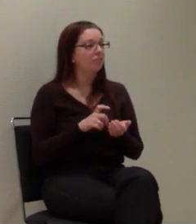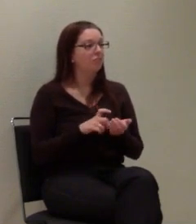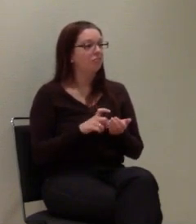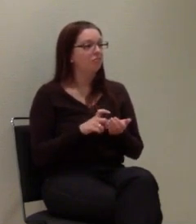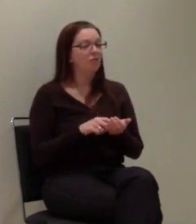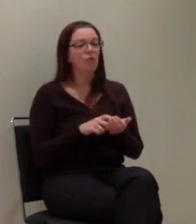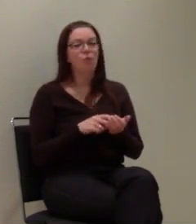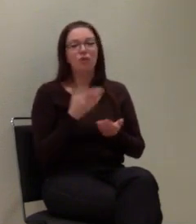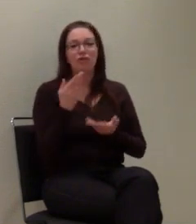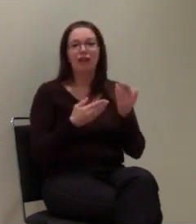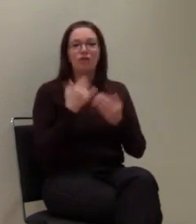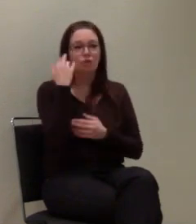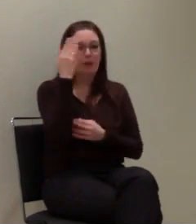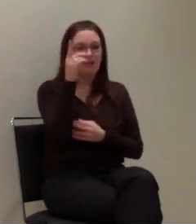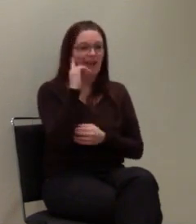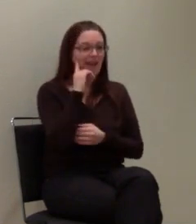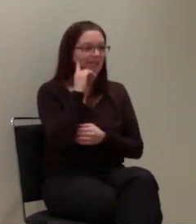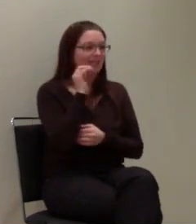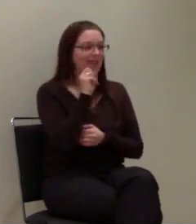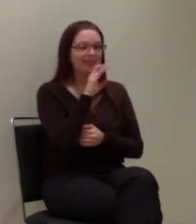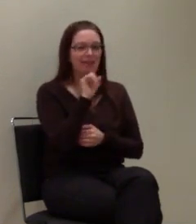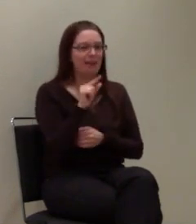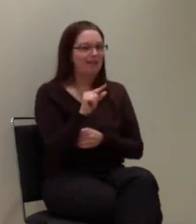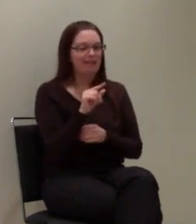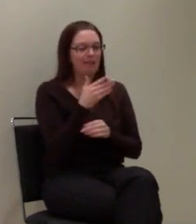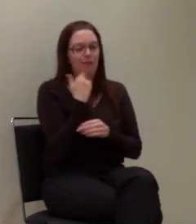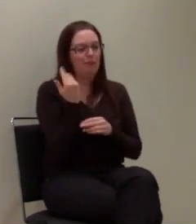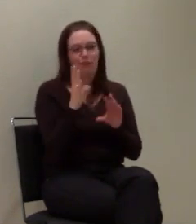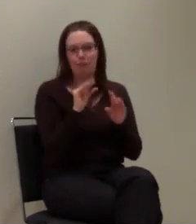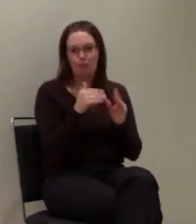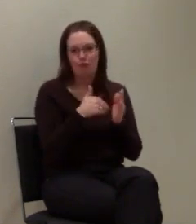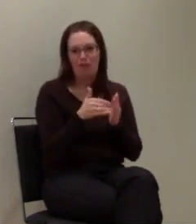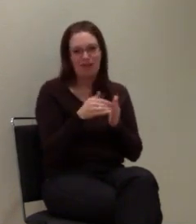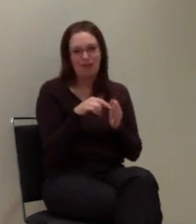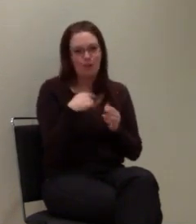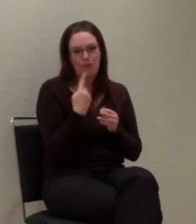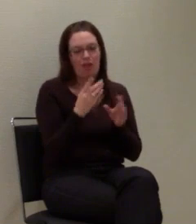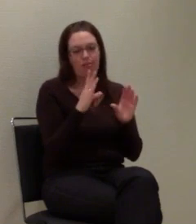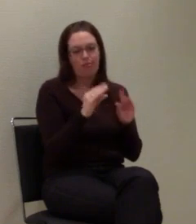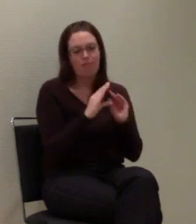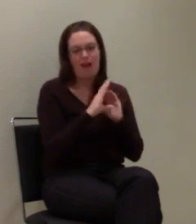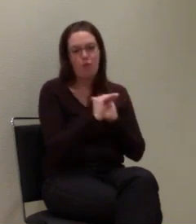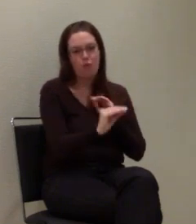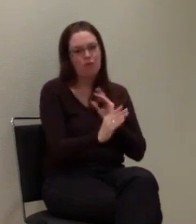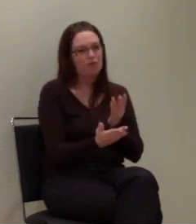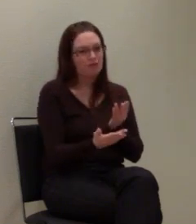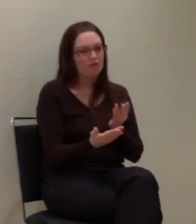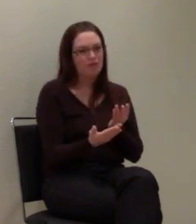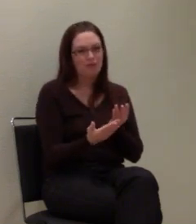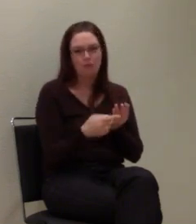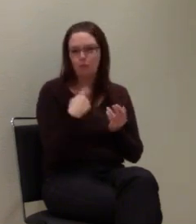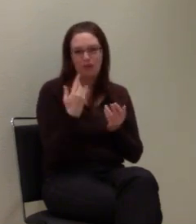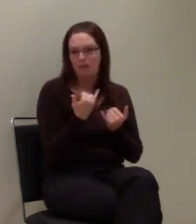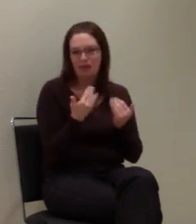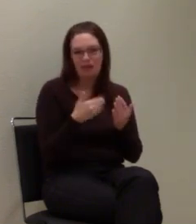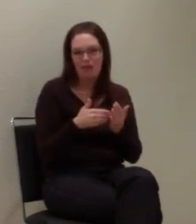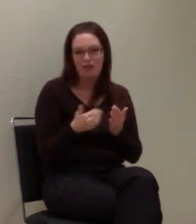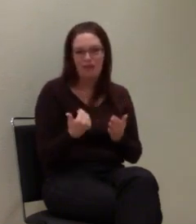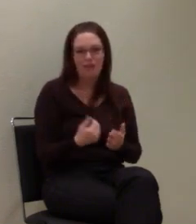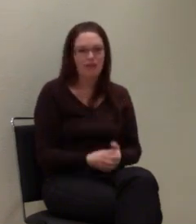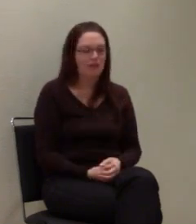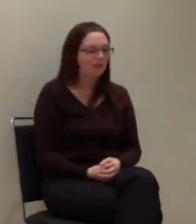Weil dann hat die Funktion SMS vielleicht ausgedient und dann wird sie nicht mehr benutzt. Wie sieht es da aus?